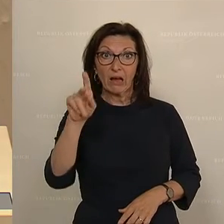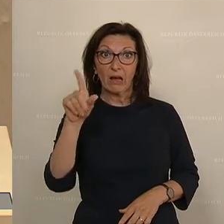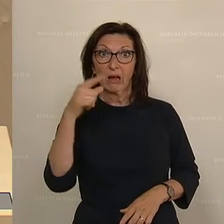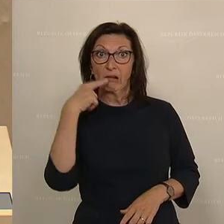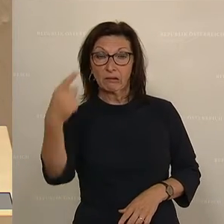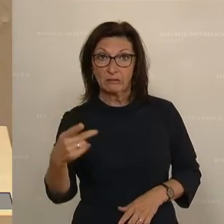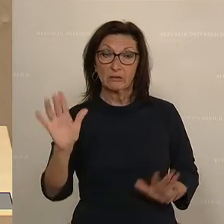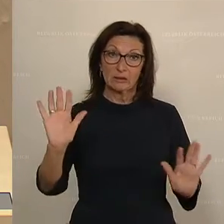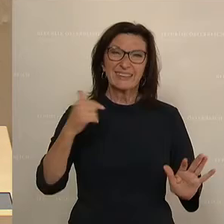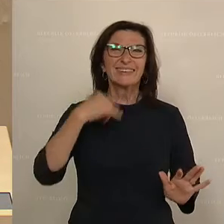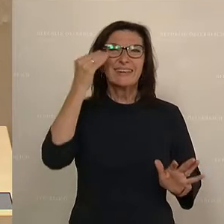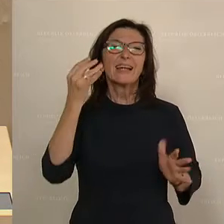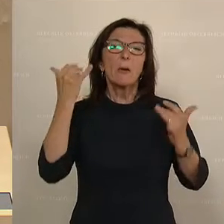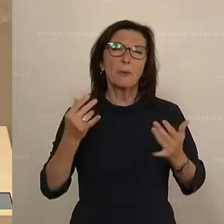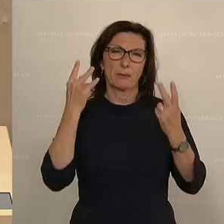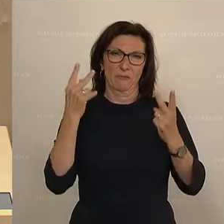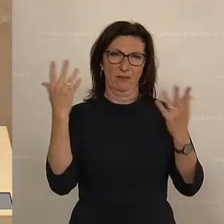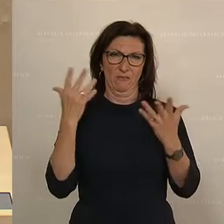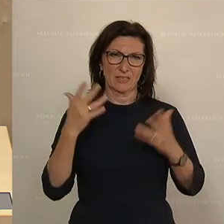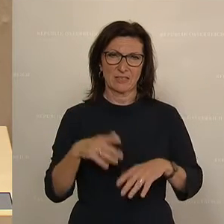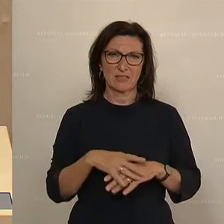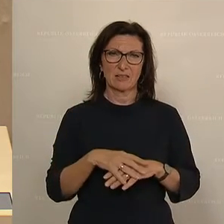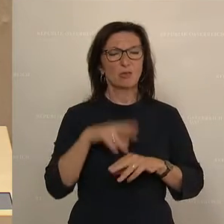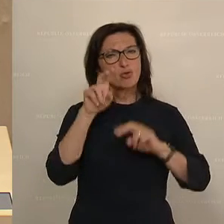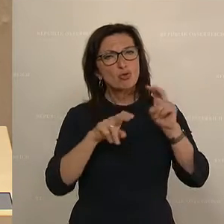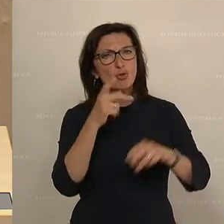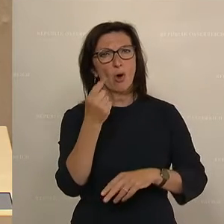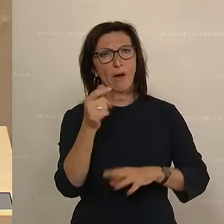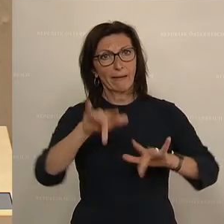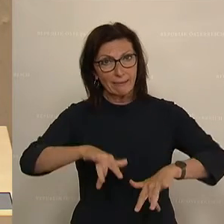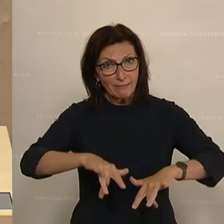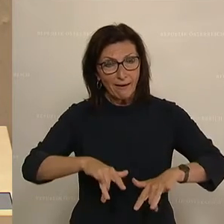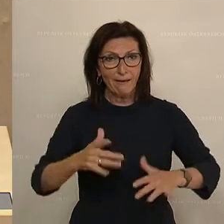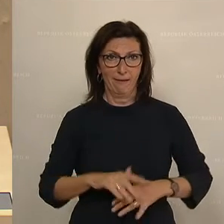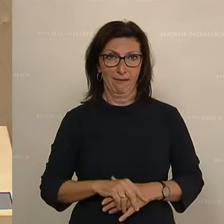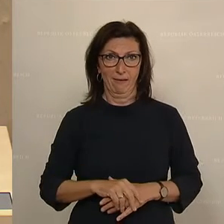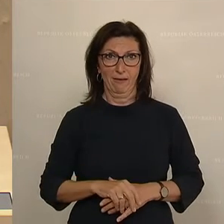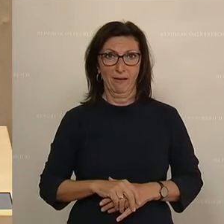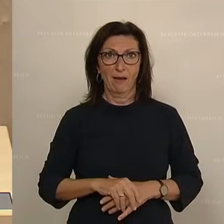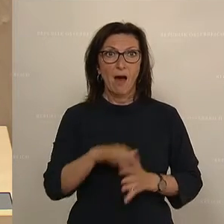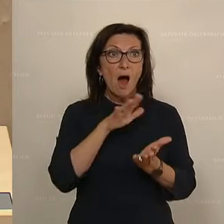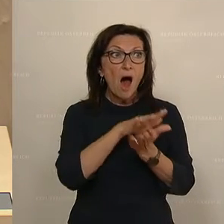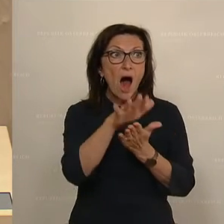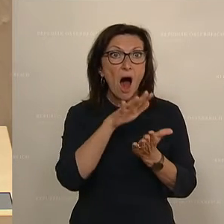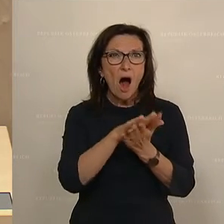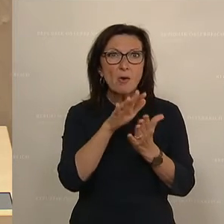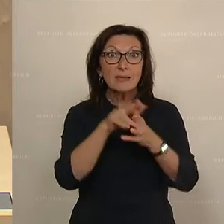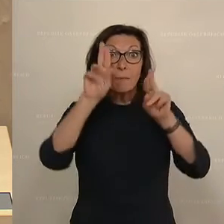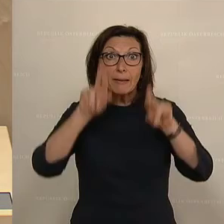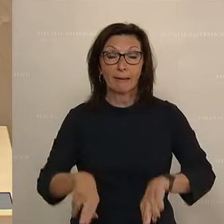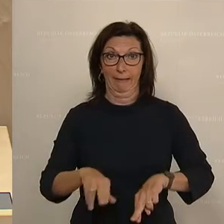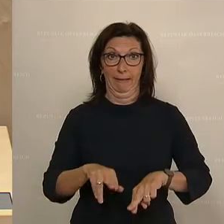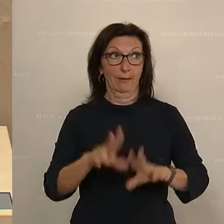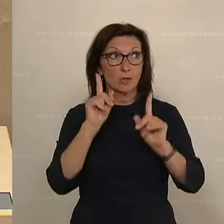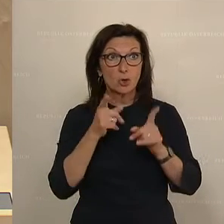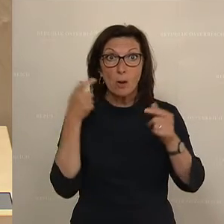wichtig ist, das Geld, das Steuergeld, das auch da ist, treffsicher zu verwenden. Eines möchte ich aber schon